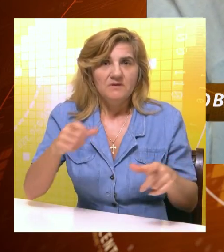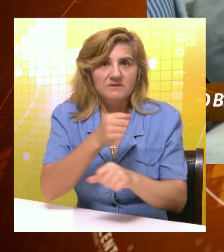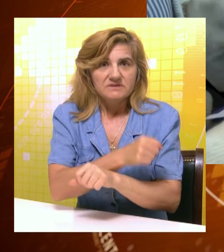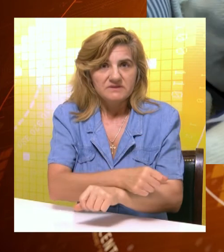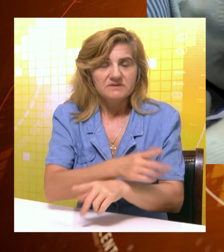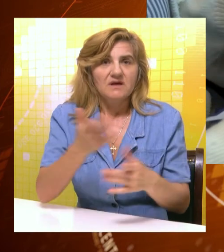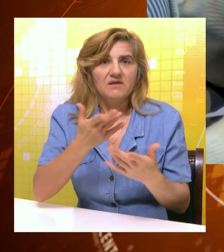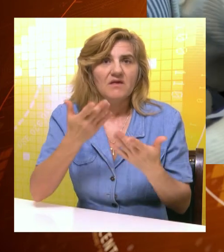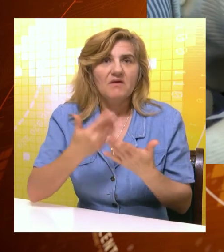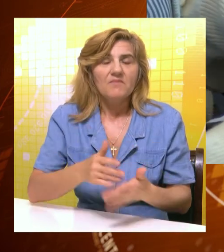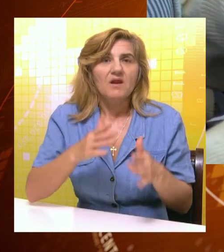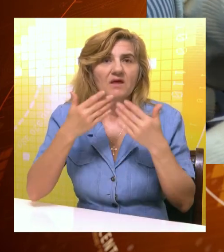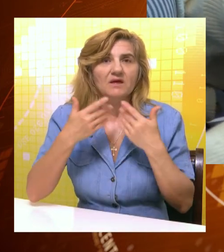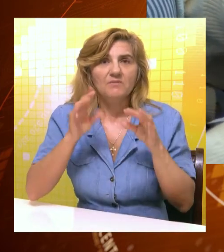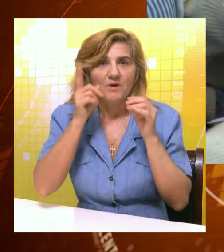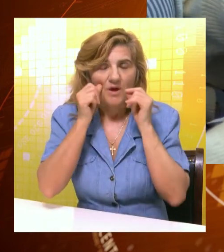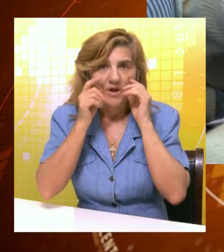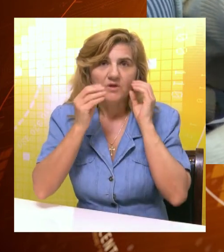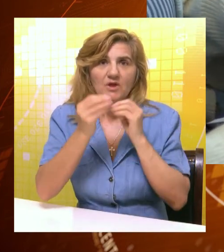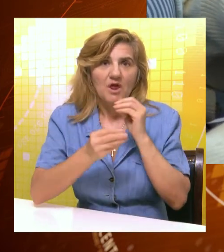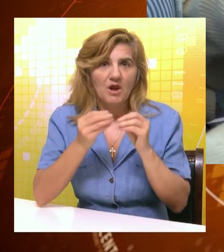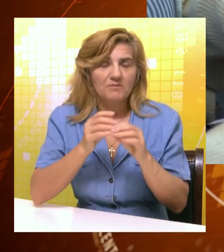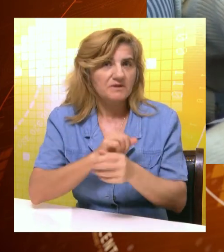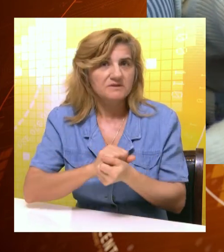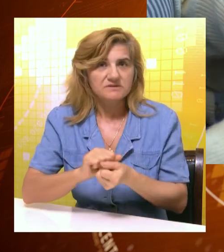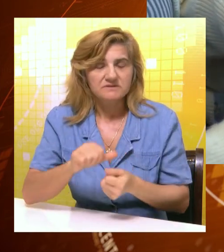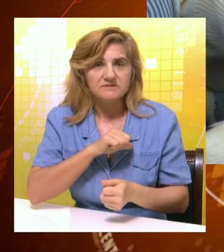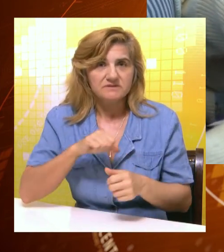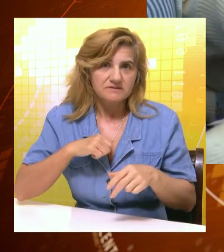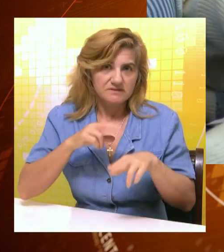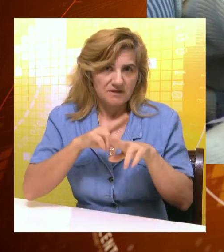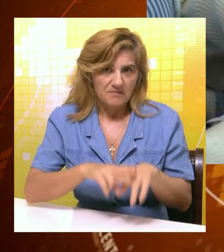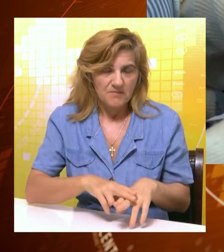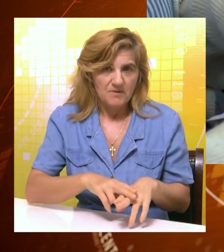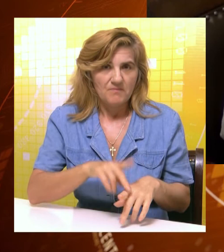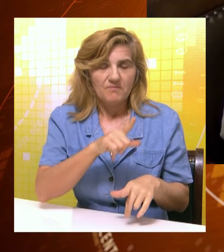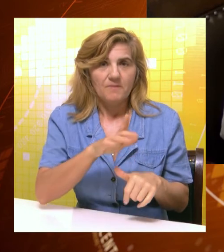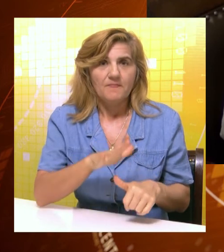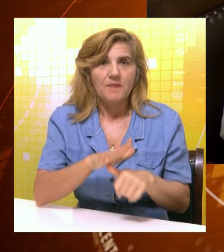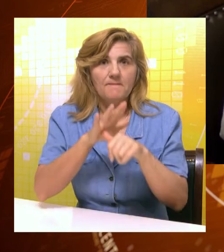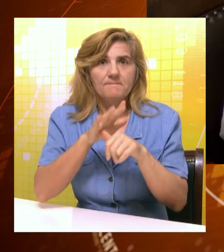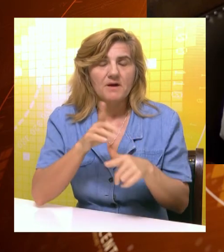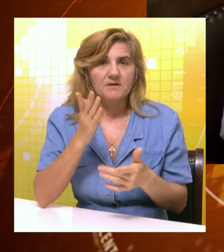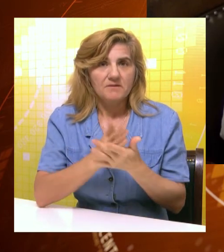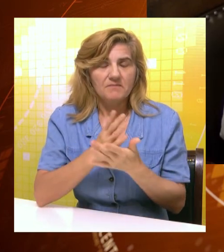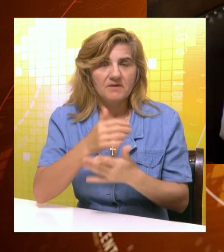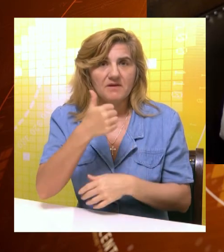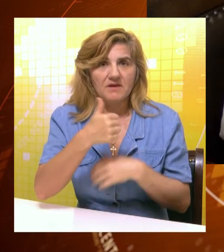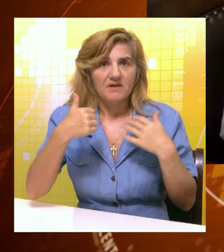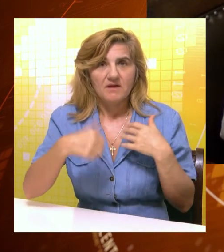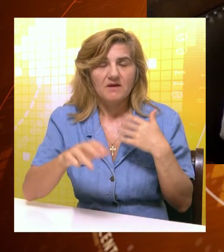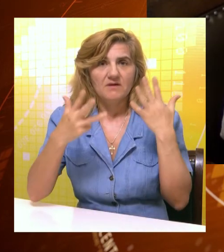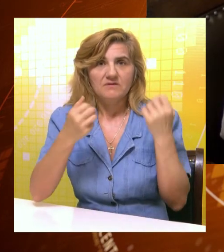smrti Auschwitzu, u kome je izgubila roditelje i rodbinu. U maju 1944. godine bila je deportovana, a